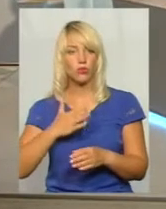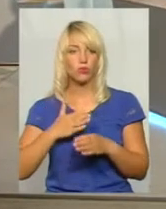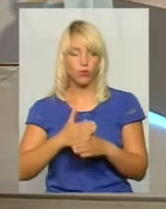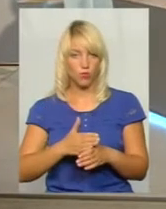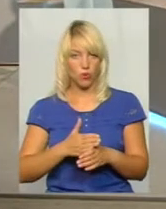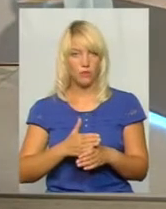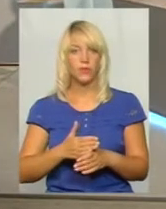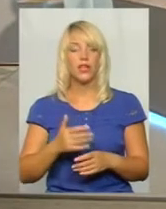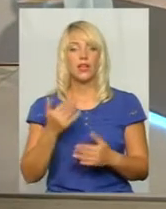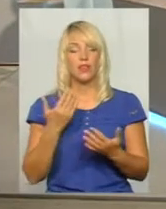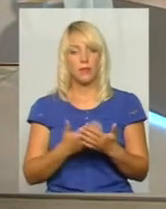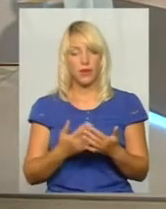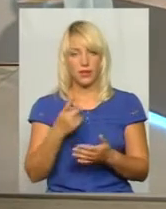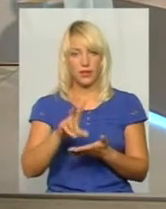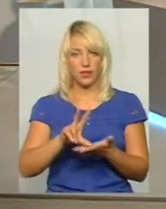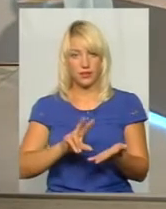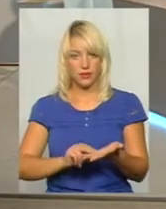наведу лише один приклад.